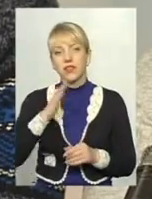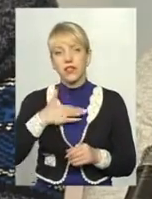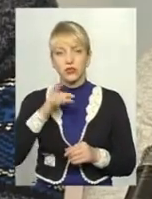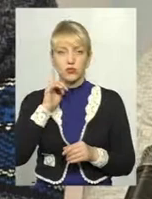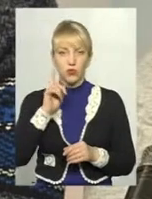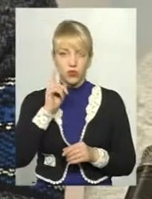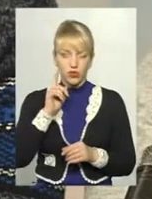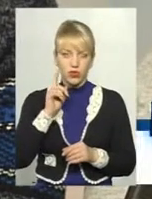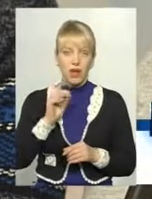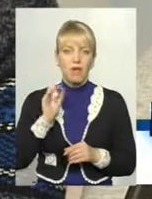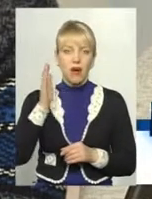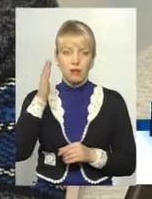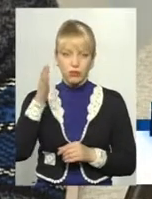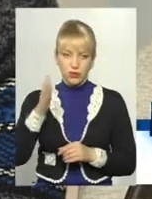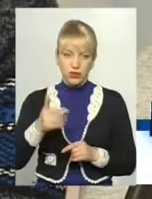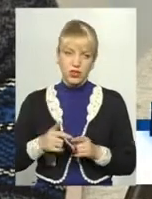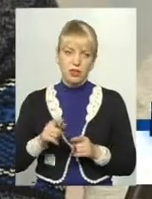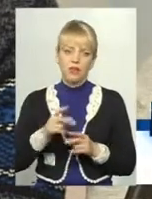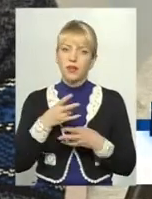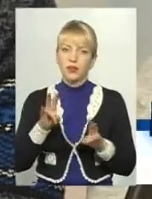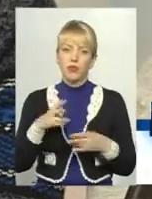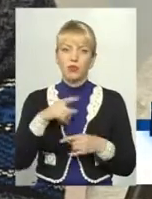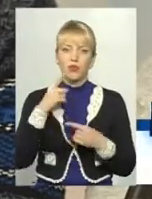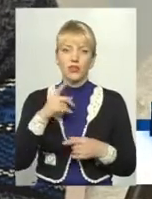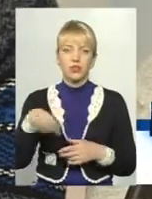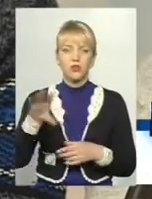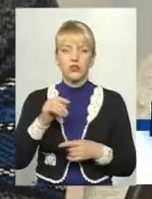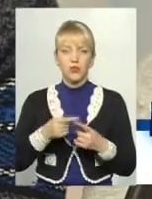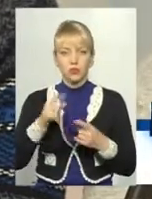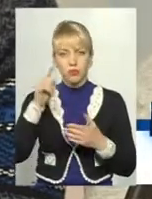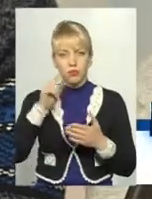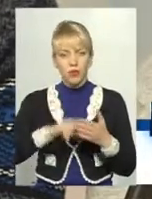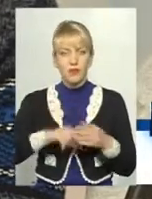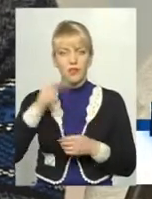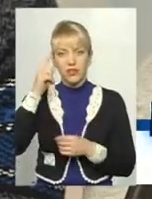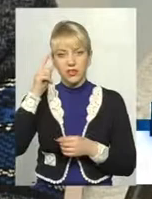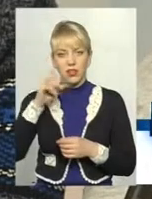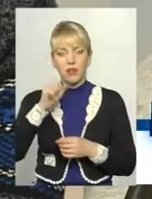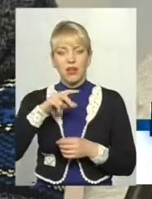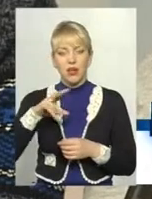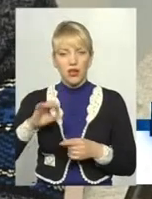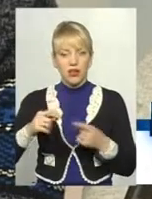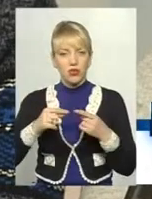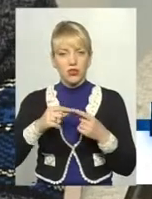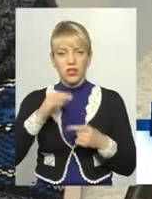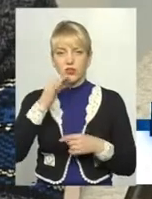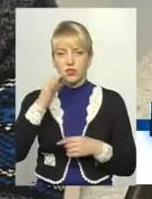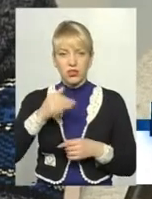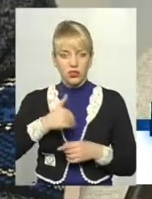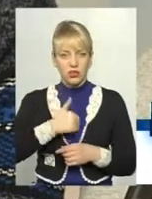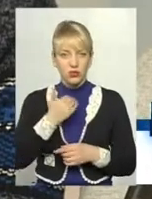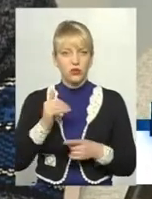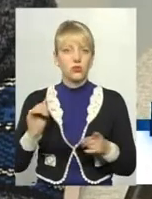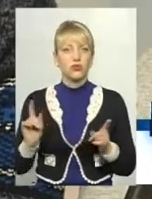молоддю майбутнє, про це навіть не потрібно говорити, бо ми всі в цьому впевнені і знаємо. Але однозначно хочу сказати, що